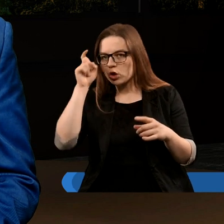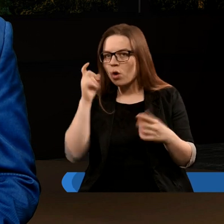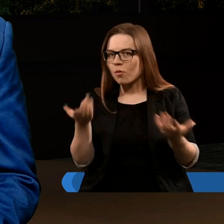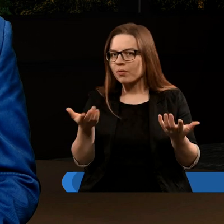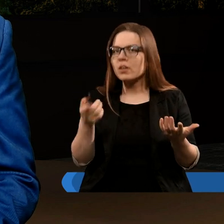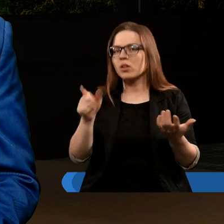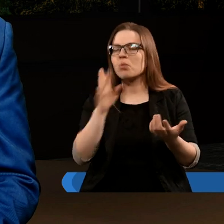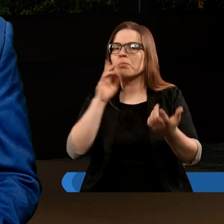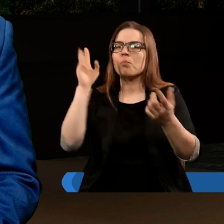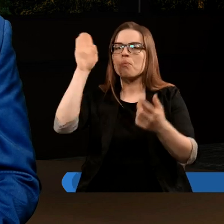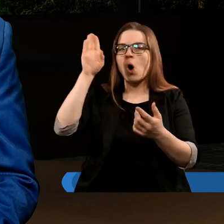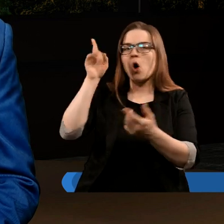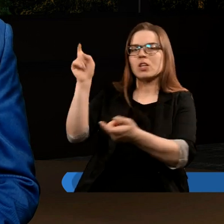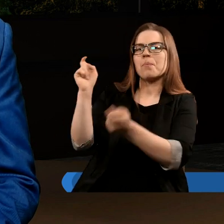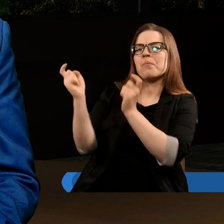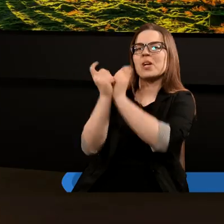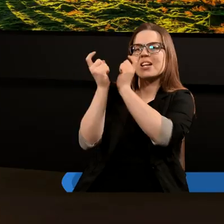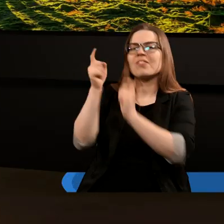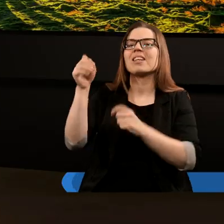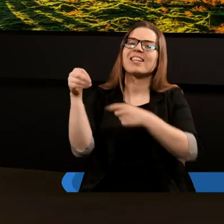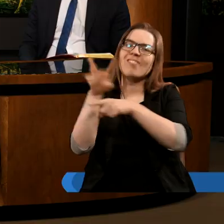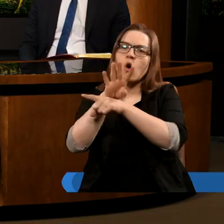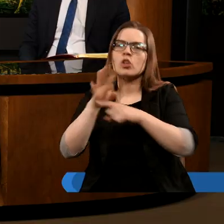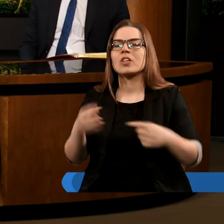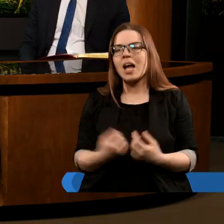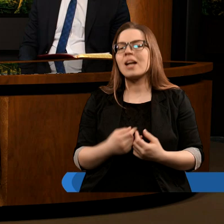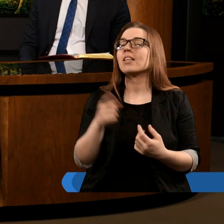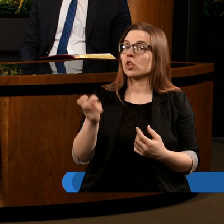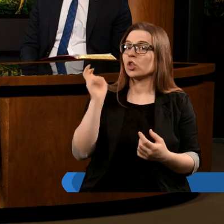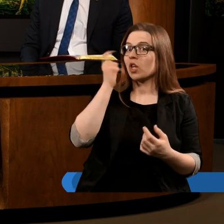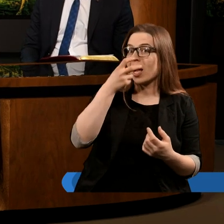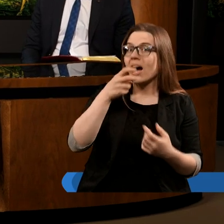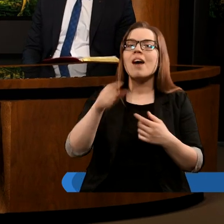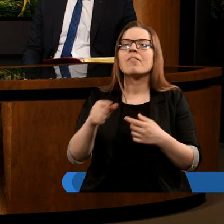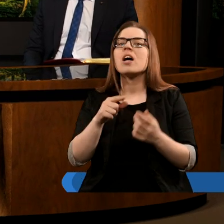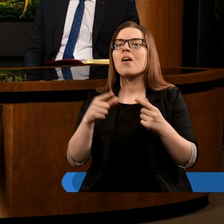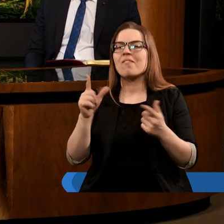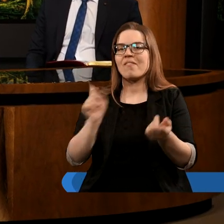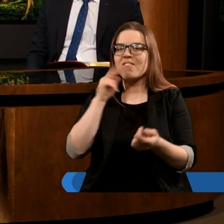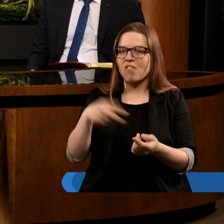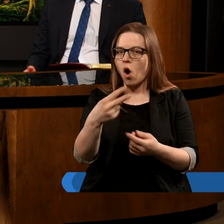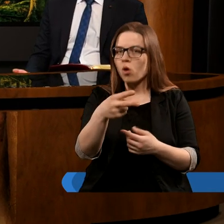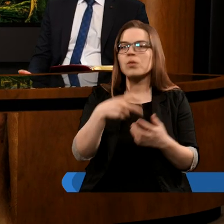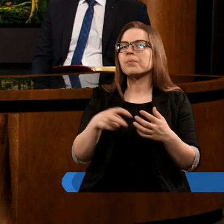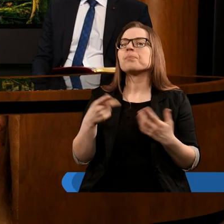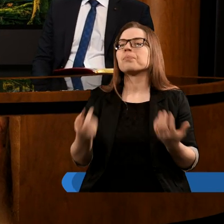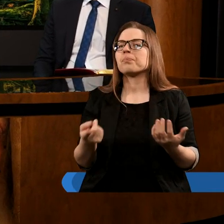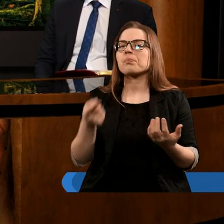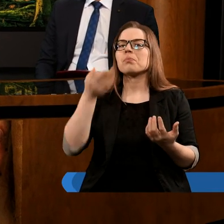znak? Boży przeciwnik, zwodziciel. Tak, dziękuję. To też jest bardzo ciekawe, jeśli chodzi o tego węża, że